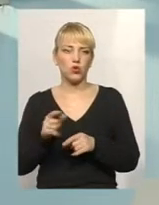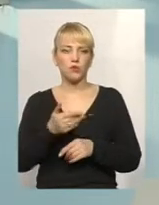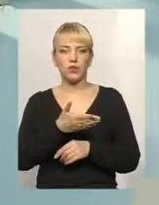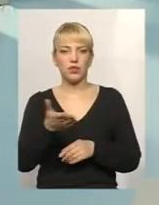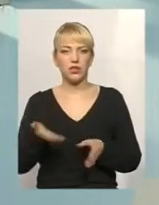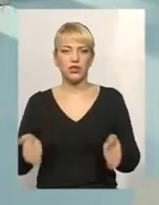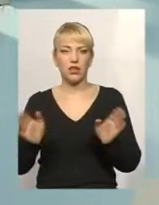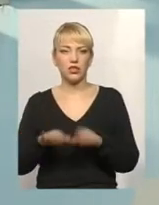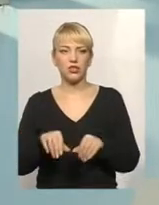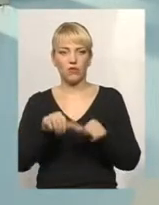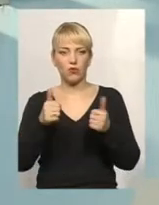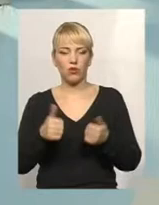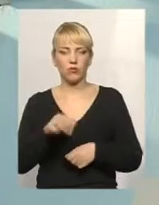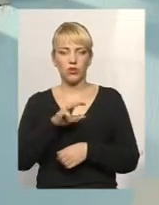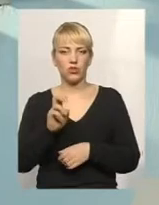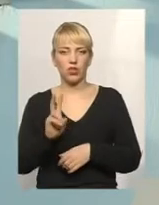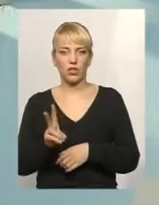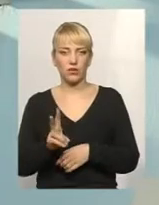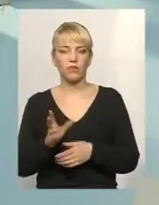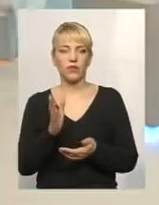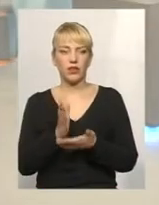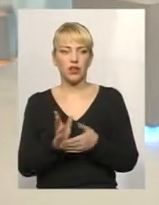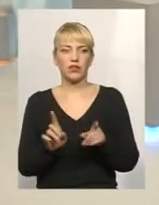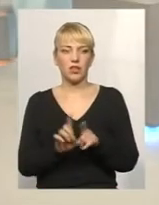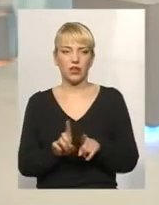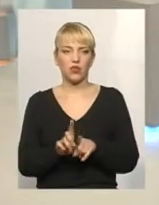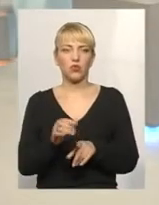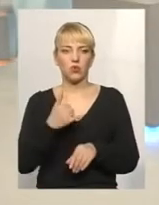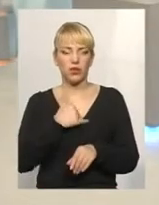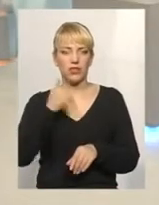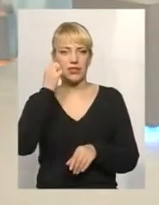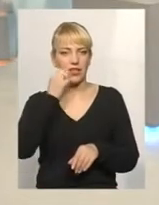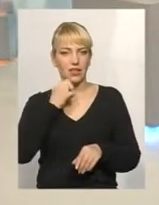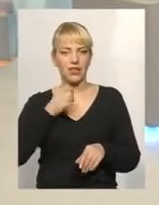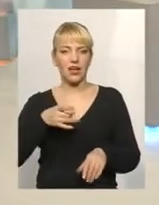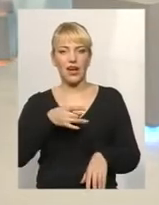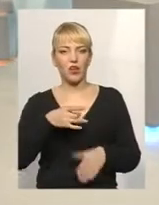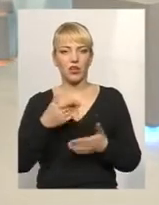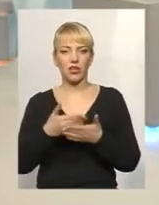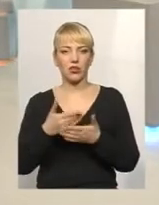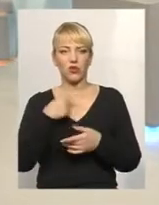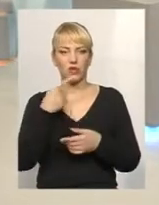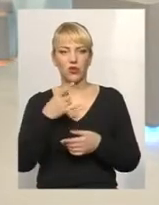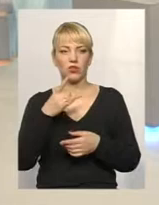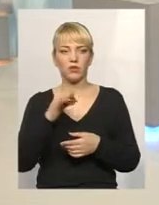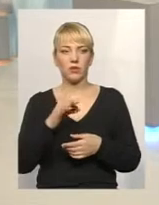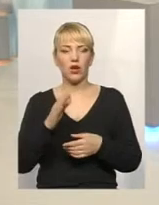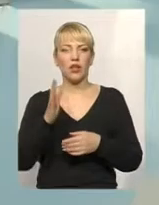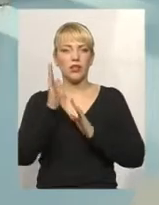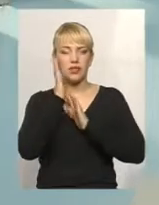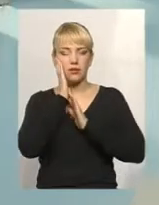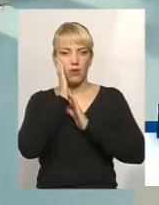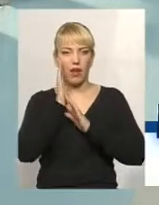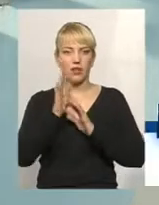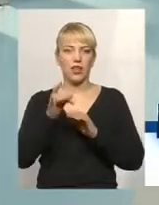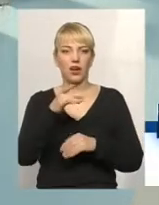у формі жека. Так. Є такі. В нас старі мікрорайони, якщо ми будемо брати спальні райони, нове